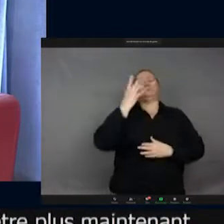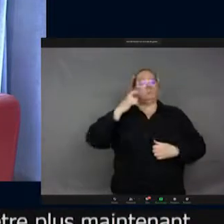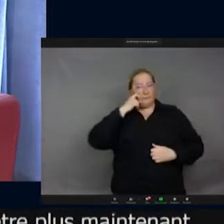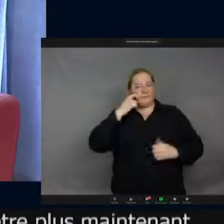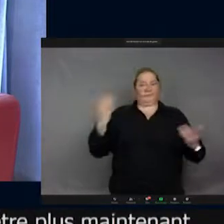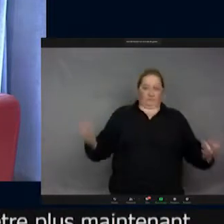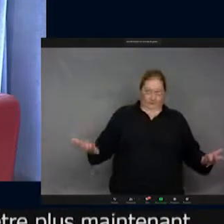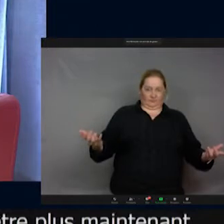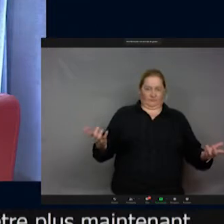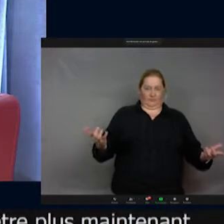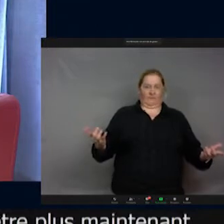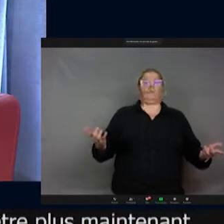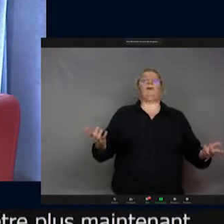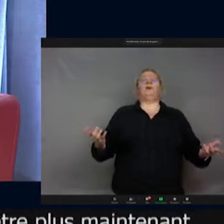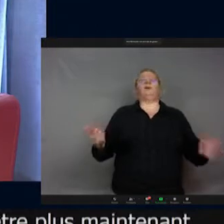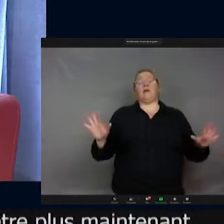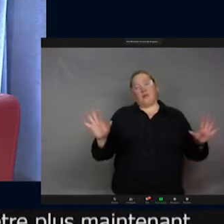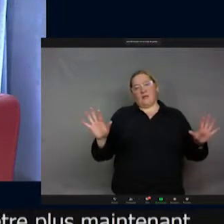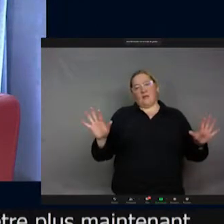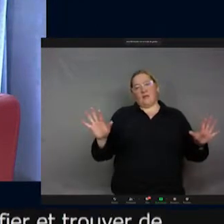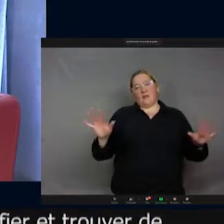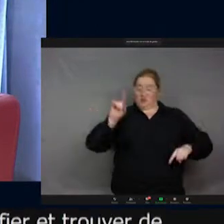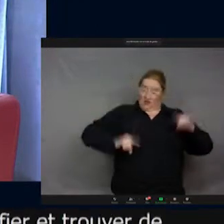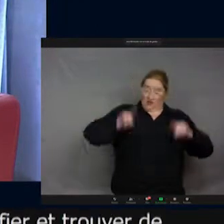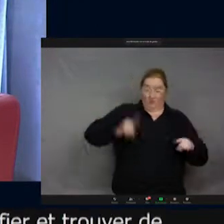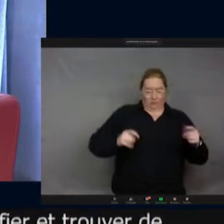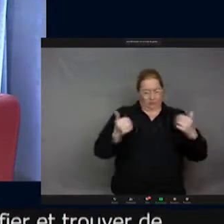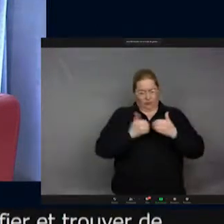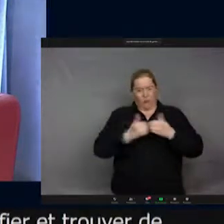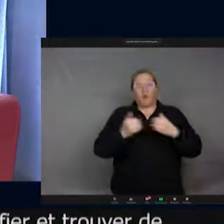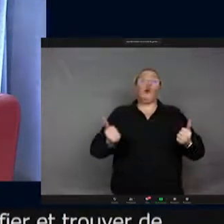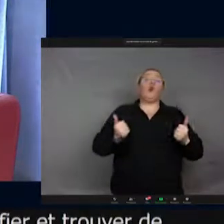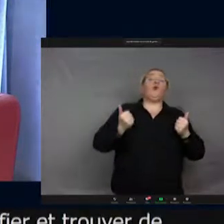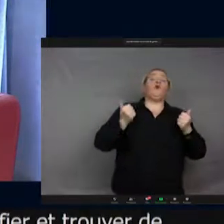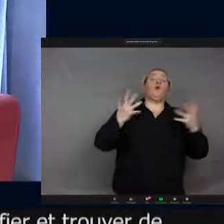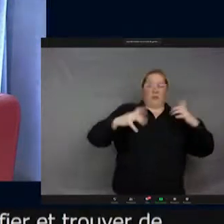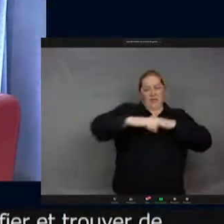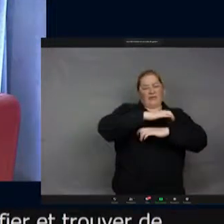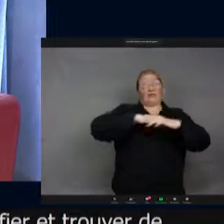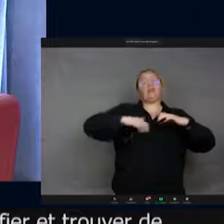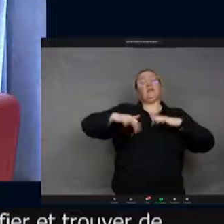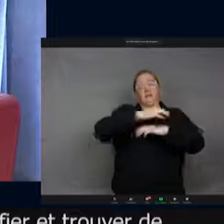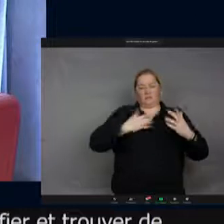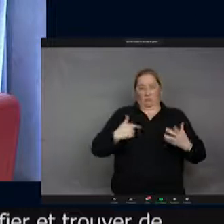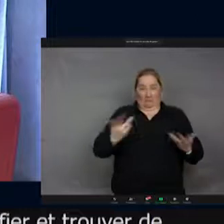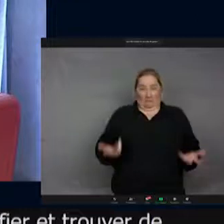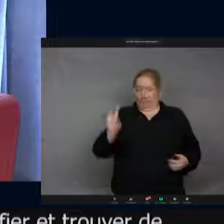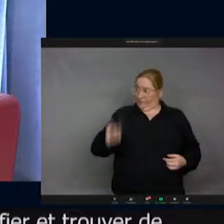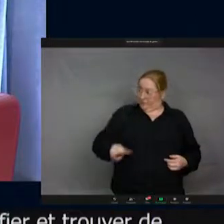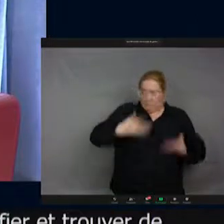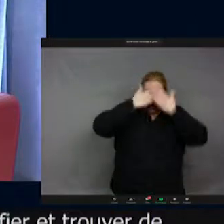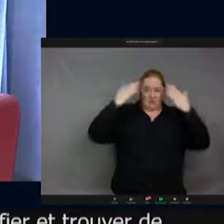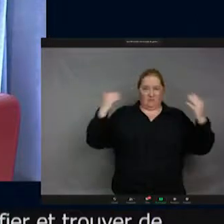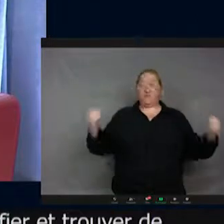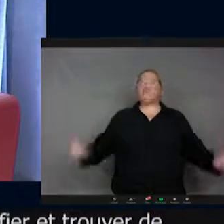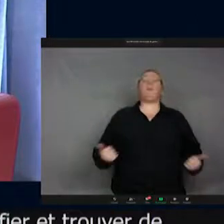En tout cas, à la question parfois qu me demande combien il a d'espèces d'insectes sur Terre, j'ai dit, en fait, on n'en a aucune idée déjà. Donc, on en découvre